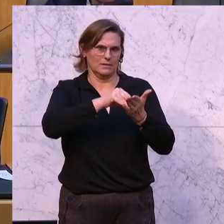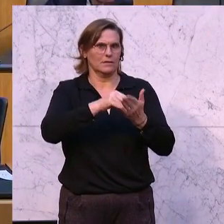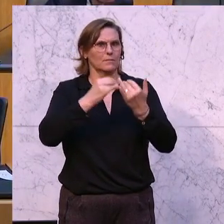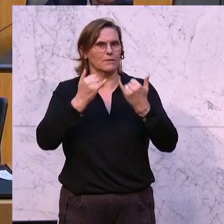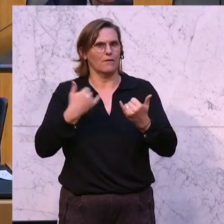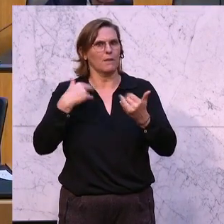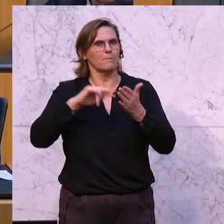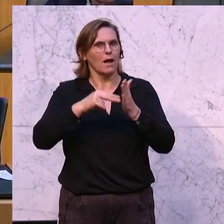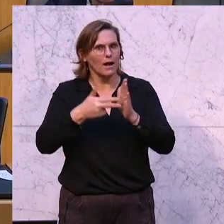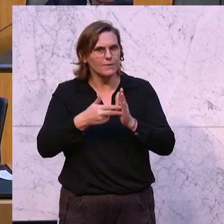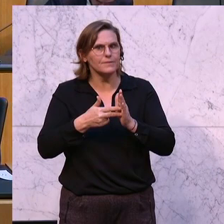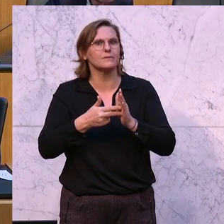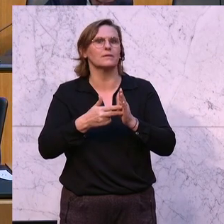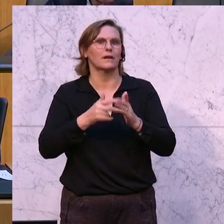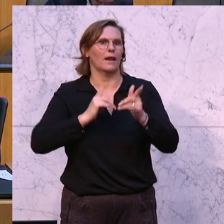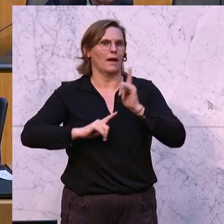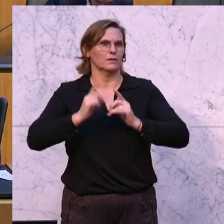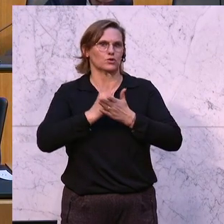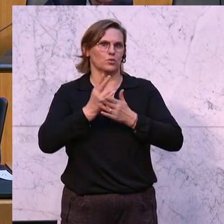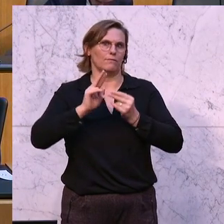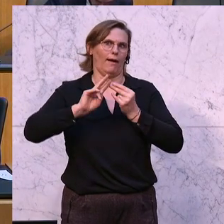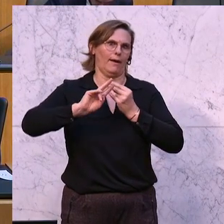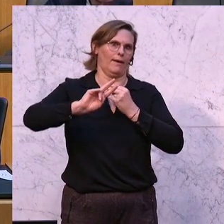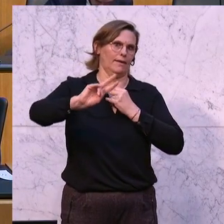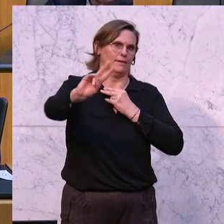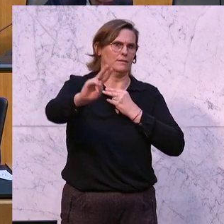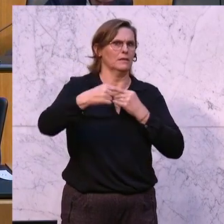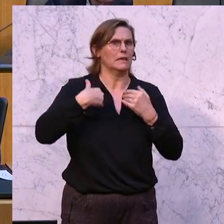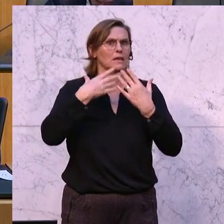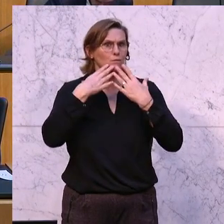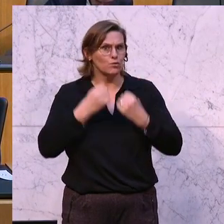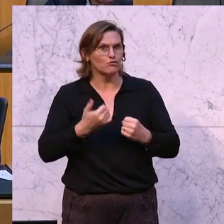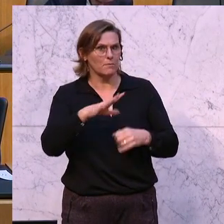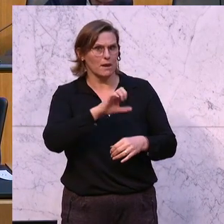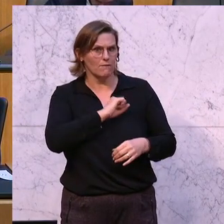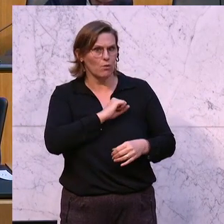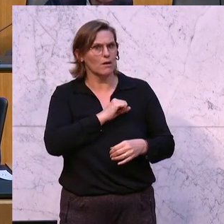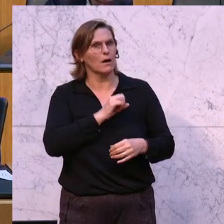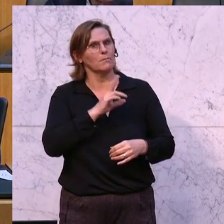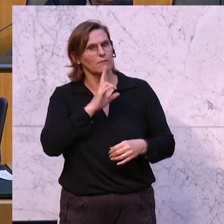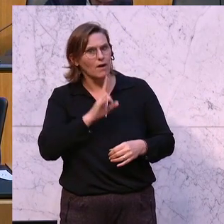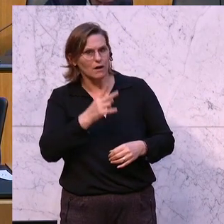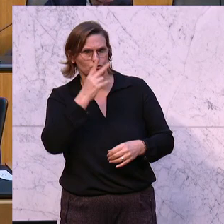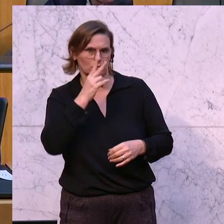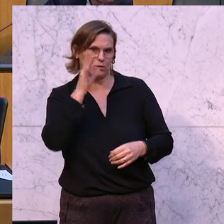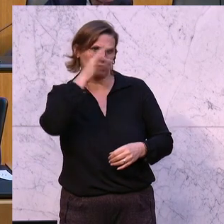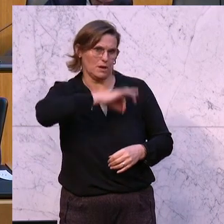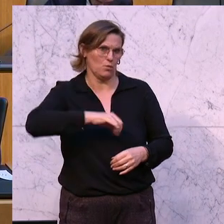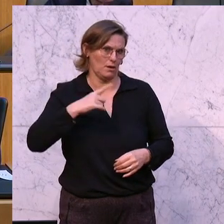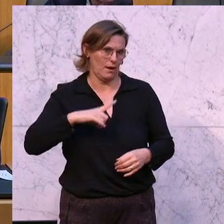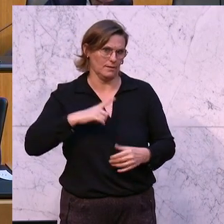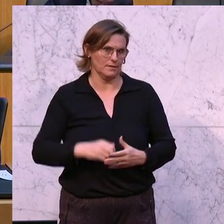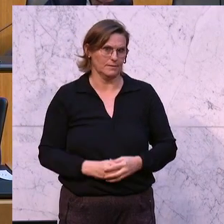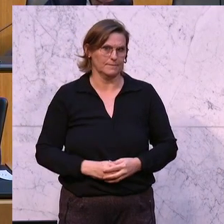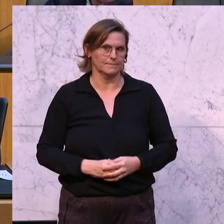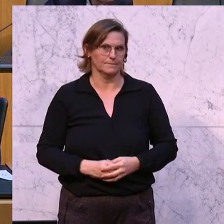vorgehabt haben, das ist leider Gottes in weiter Ferne. Ich hätte mir gewünscht, dass Sie erfolgreicher sind. Die Realität schaut leider traurig aus. Und was